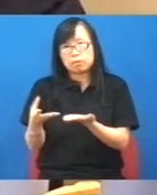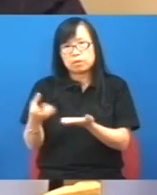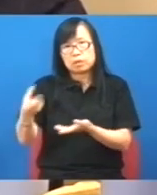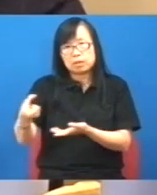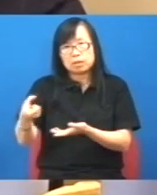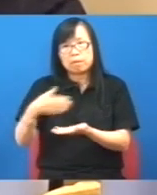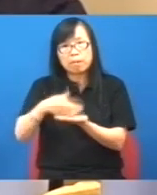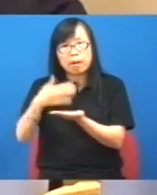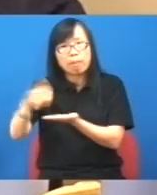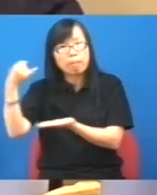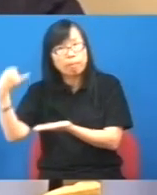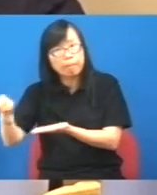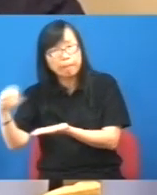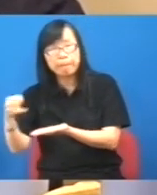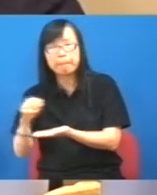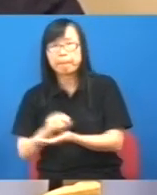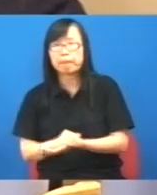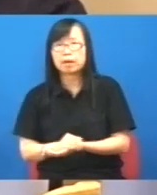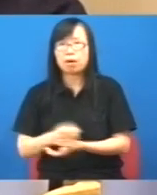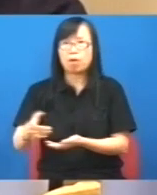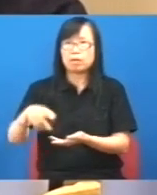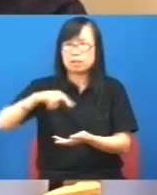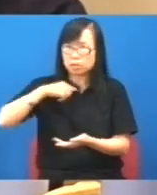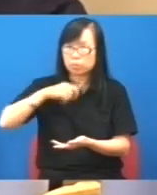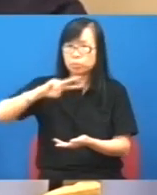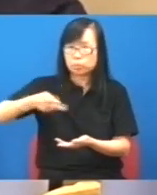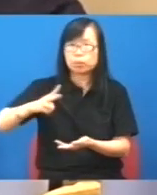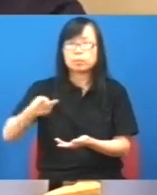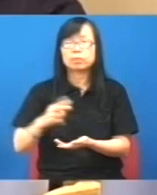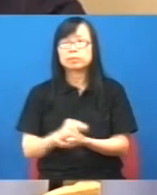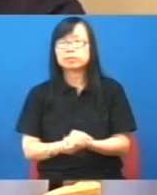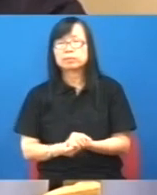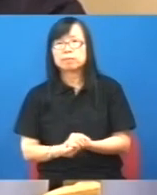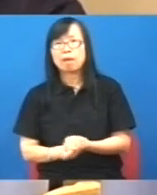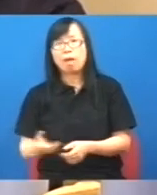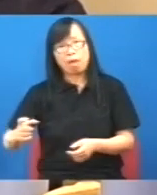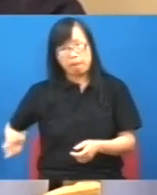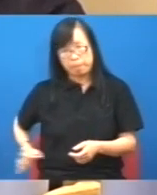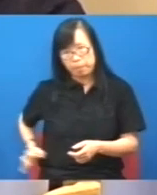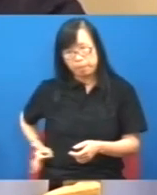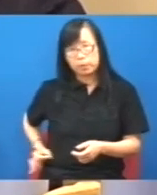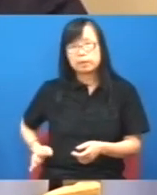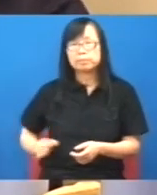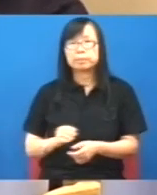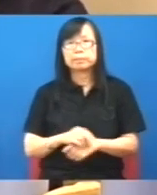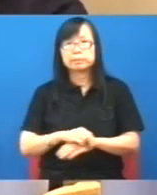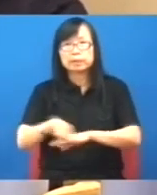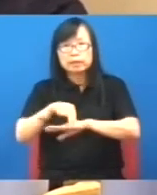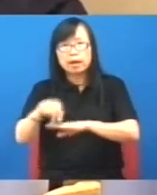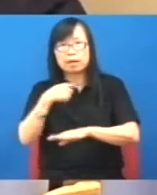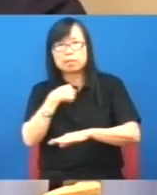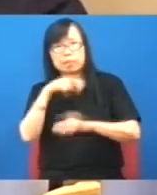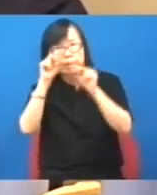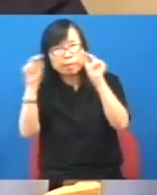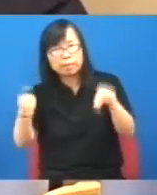是派不到這樣如果你派不到的時候你是不是要改革呢你改革用保險的制度用保險制度的時候又回到一個問題